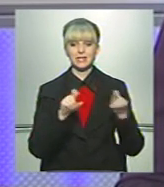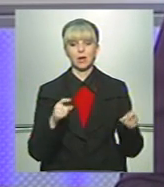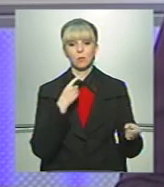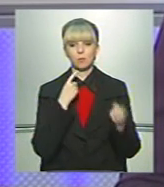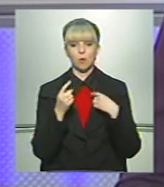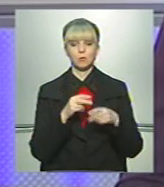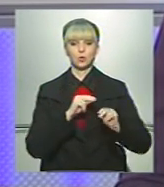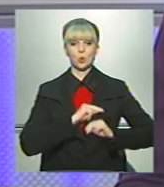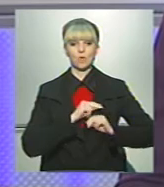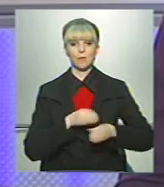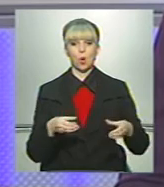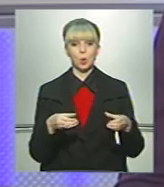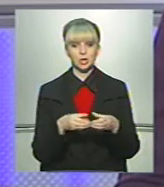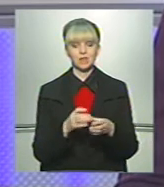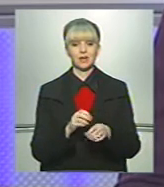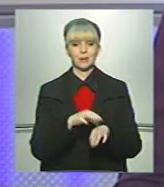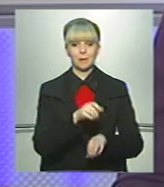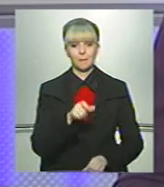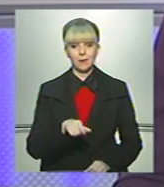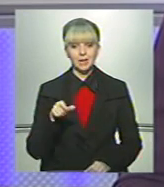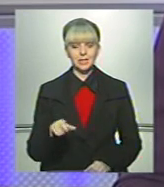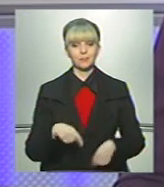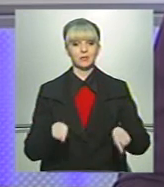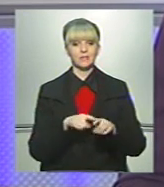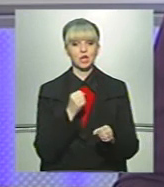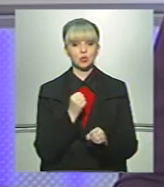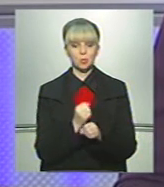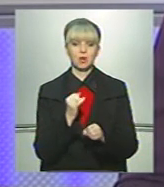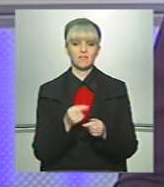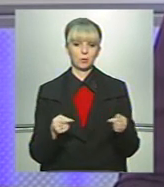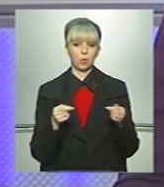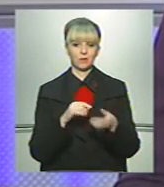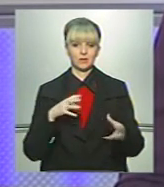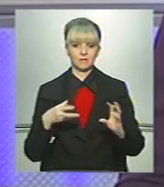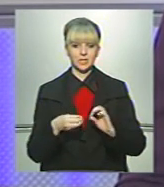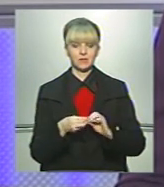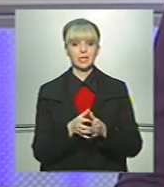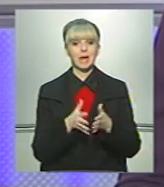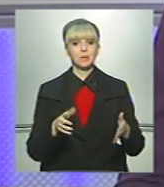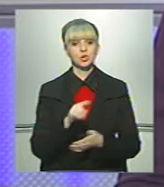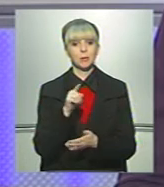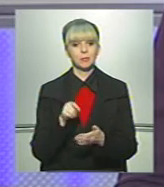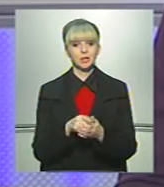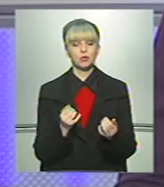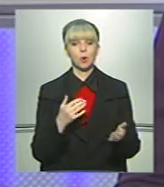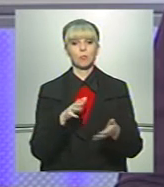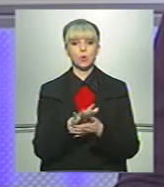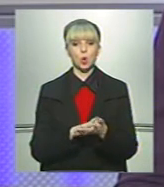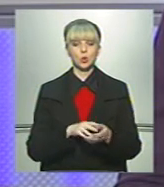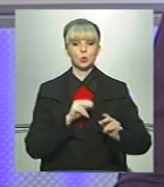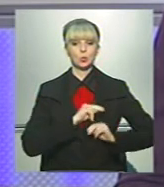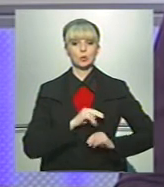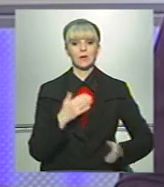поспілкувалися з трудовими колективами та пацієнтами. Відтак зробили і відповідні висновки. Найбільше запитань неї щодо продовження